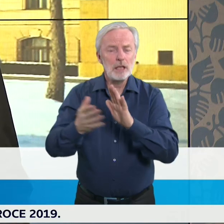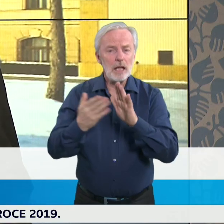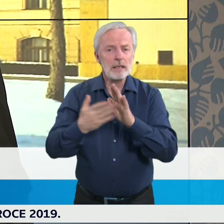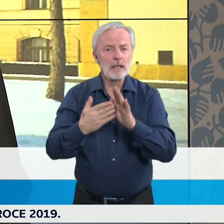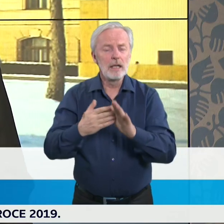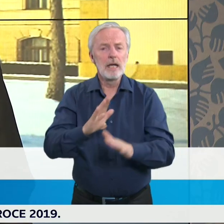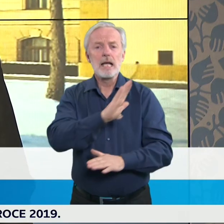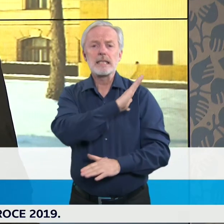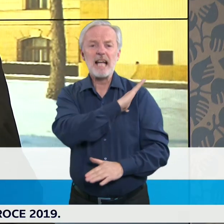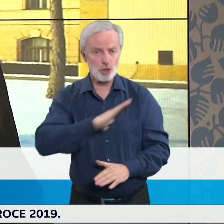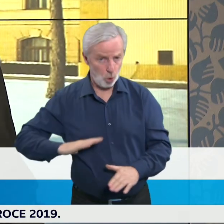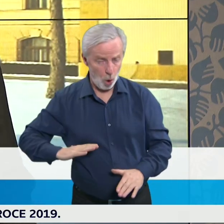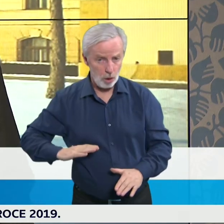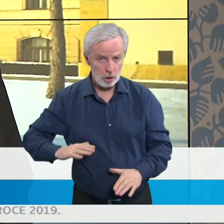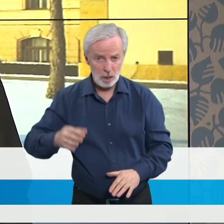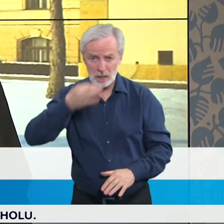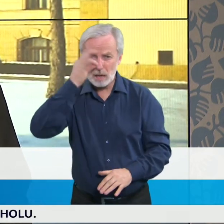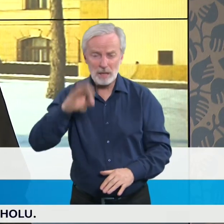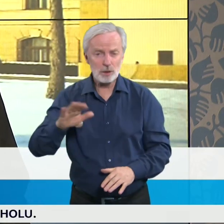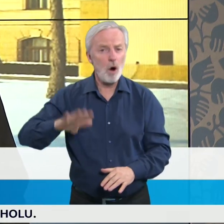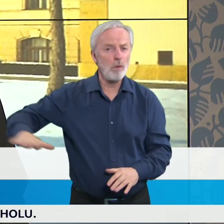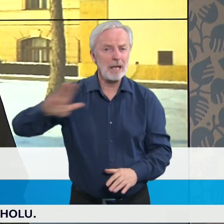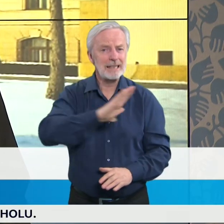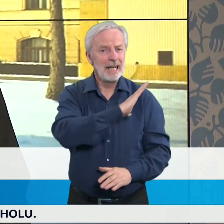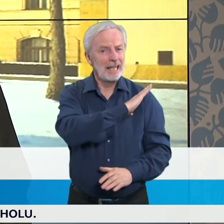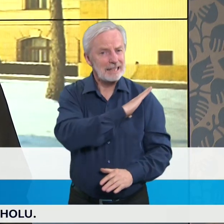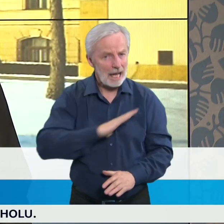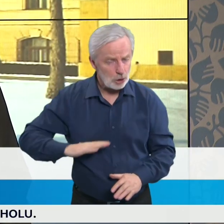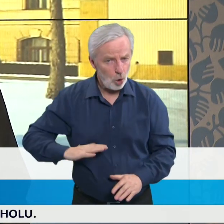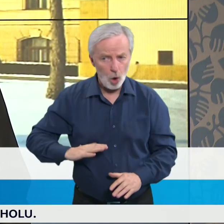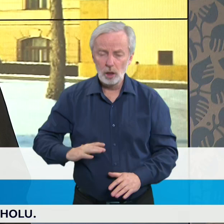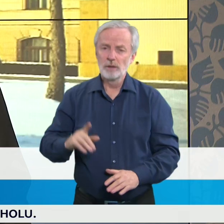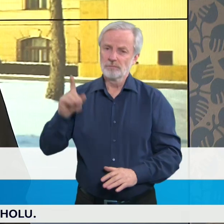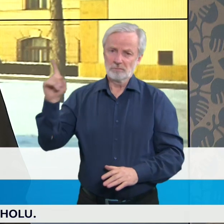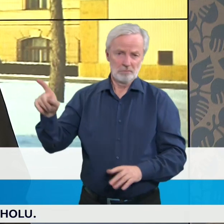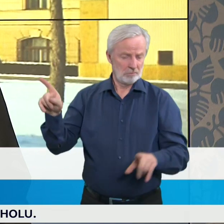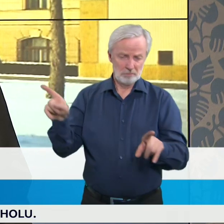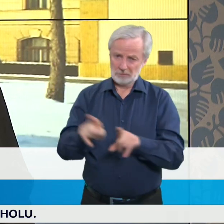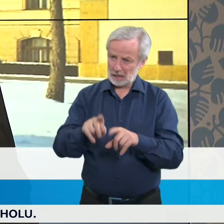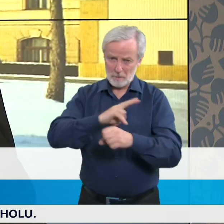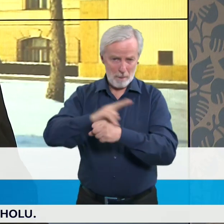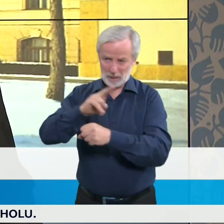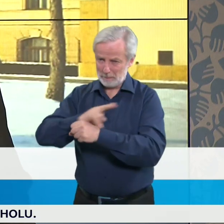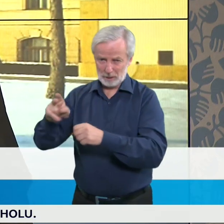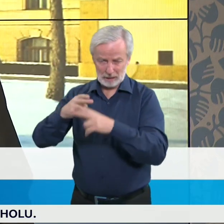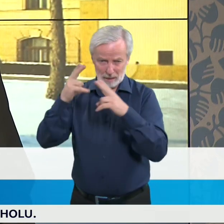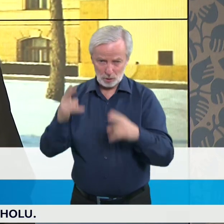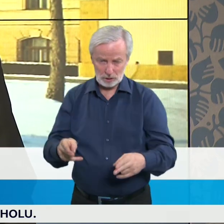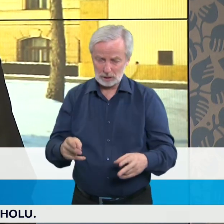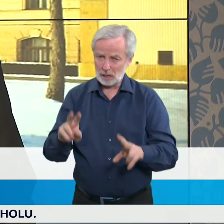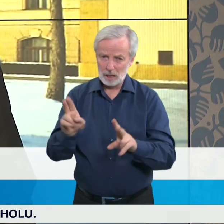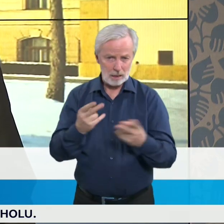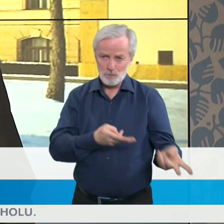taková, aby umožňovala nějakou větší pomoc. Přesto naši